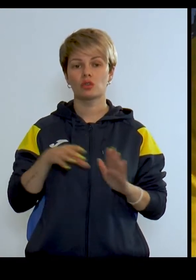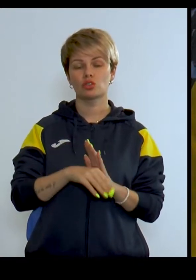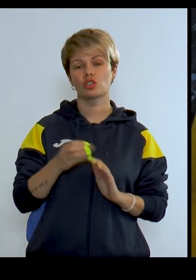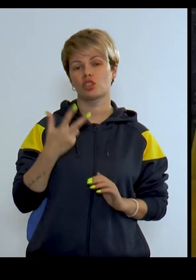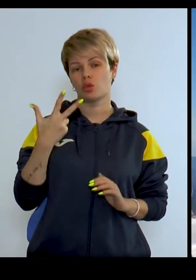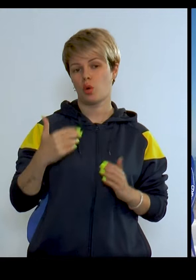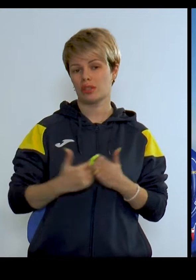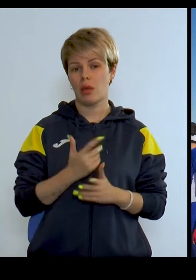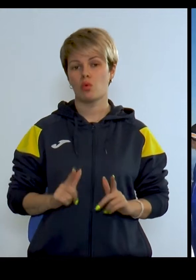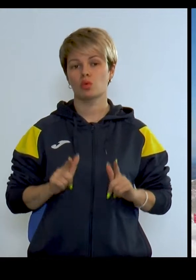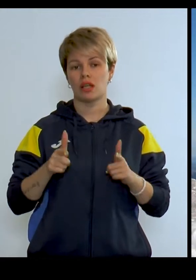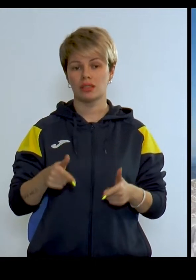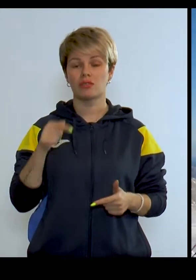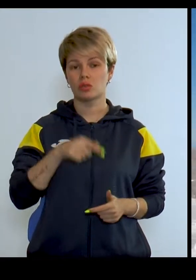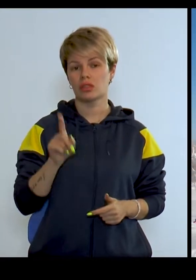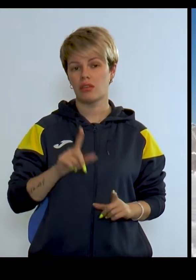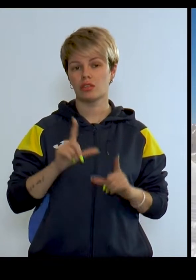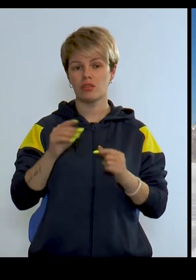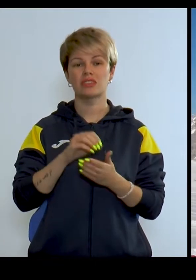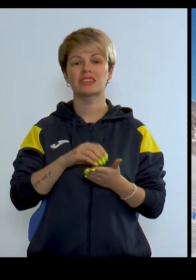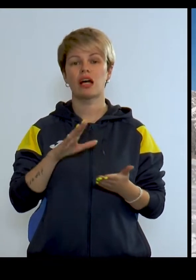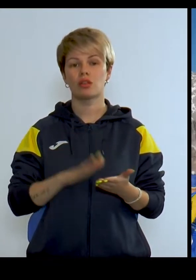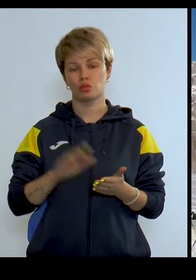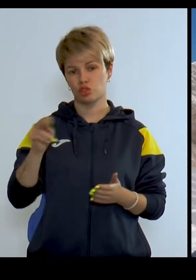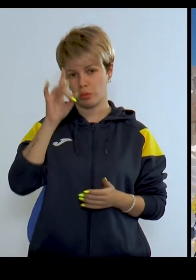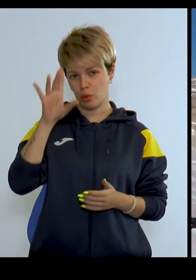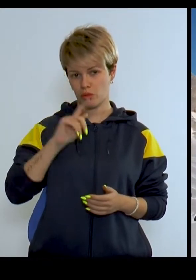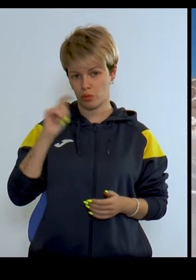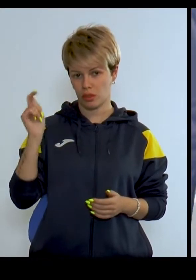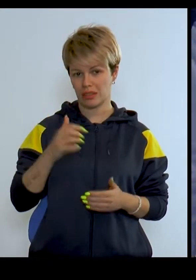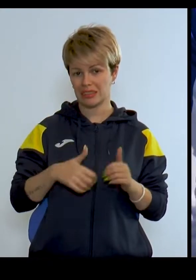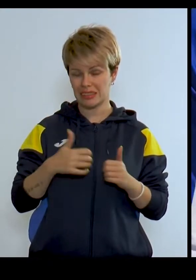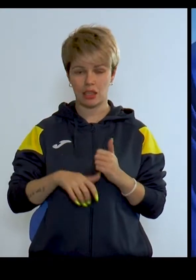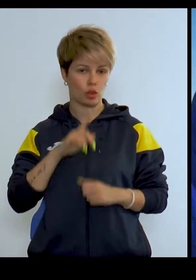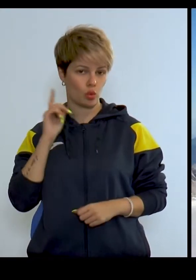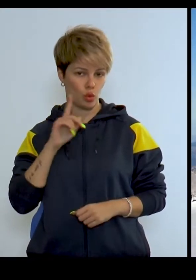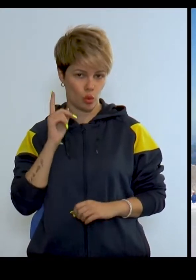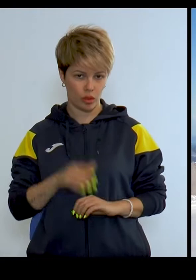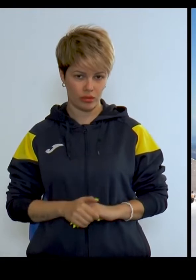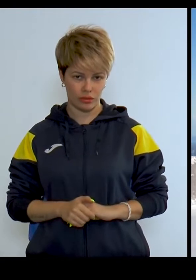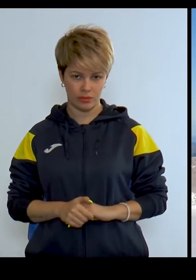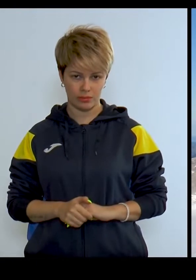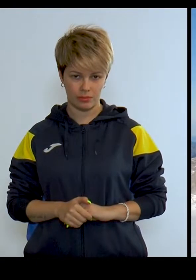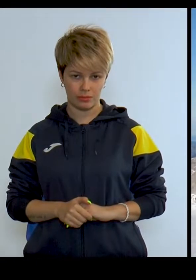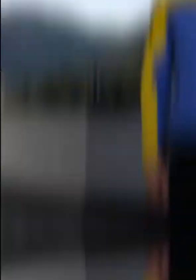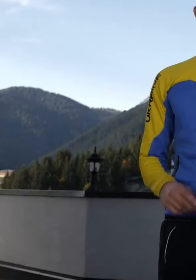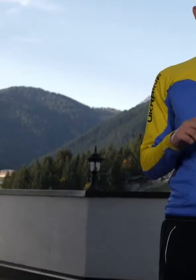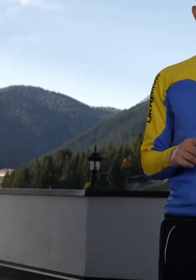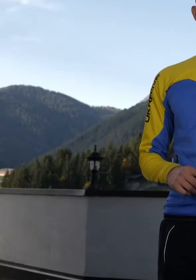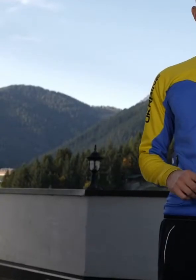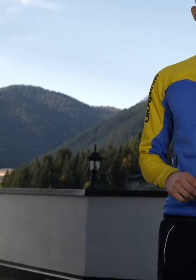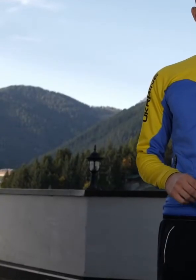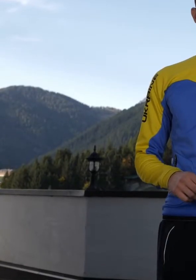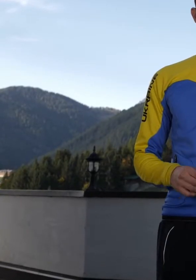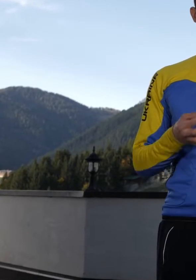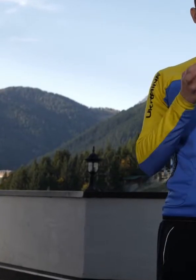включили ще трьох дебютантів але навіть вони вже їдуть у статусі чемпіонів України серед юніорів Це мої